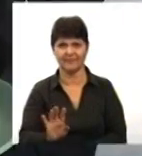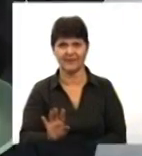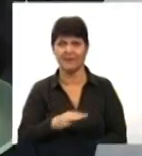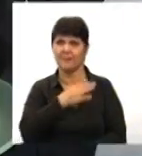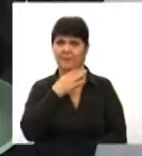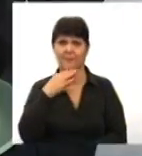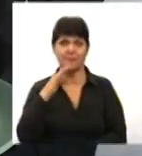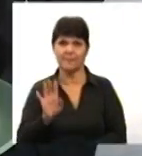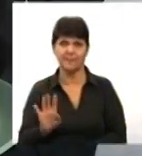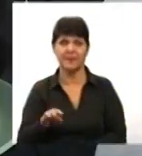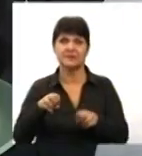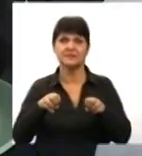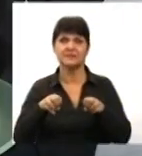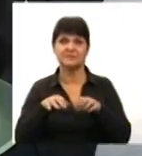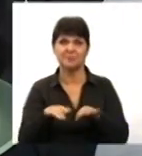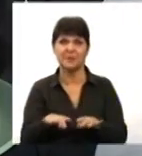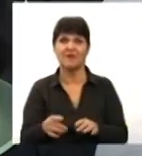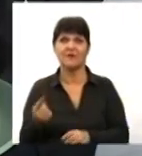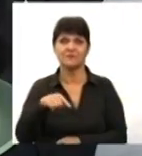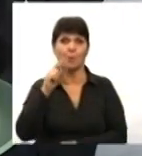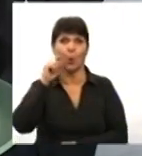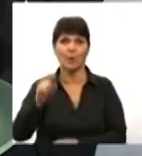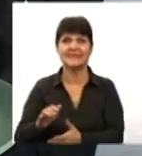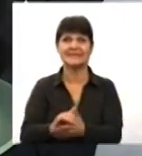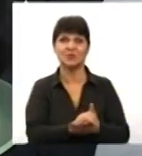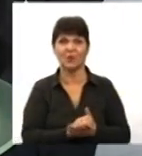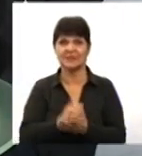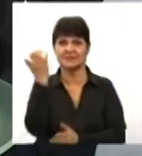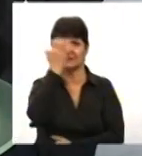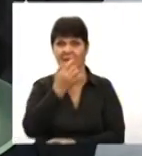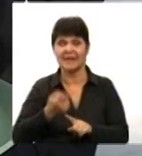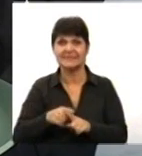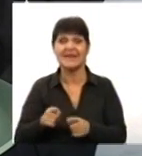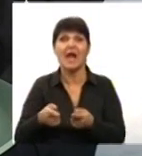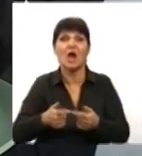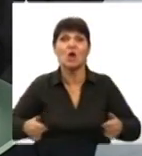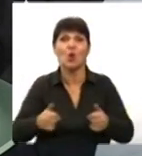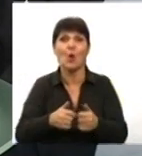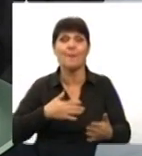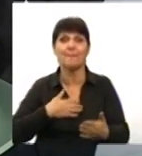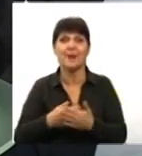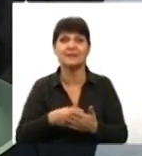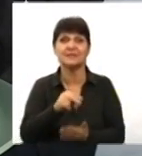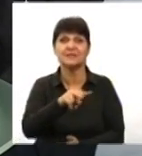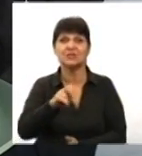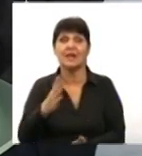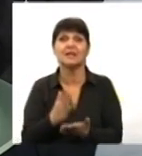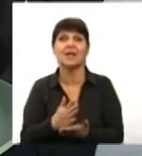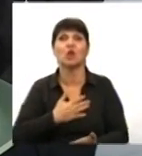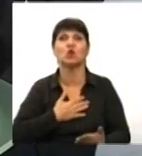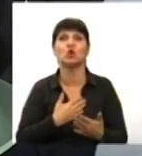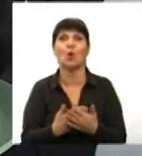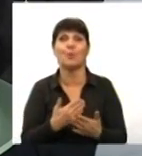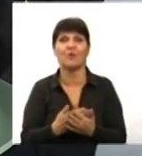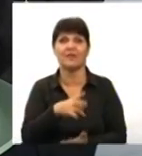Справа в тому, що Українське товариство сліпих – це громадська організація, членство в якій є добровільним. І